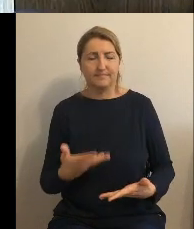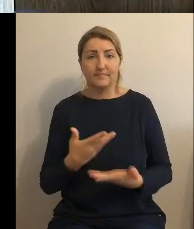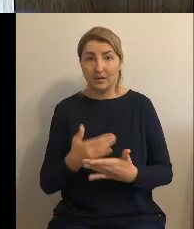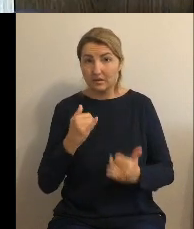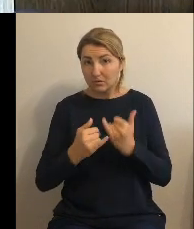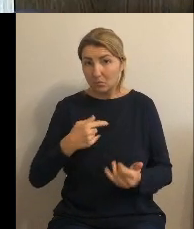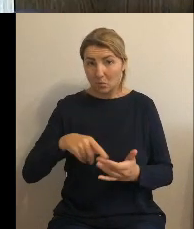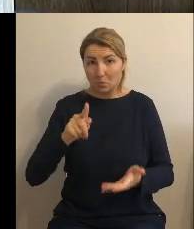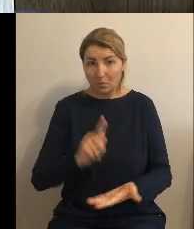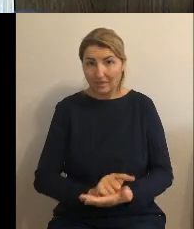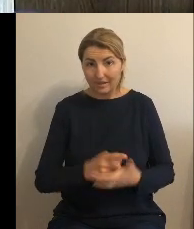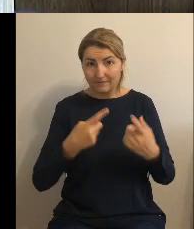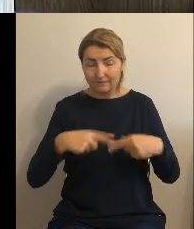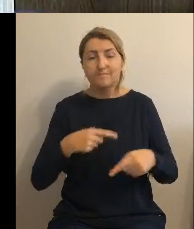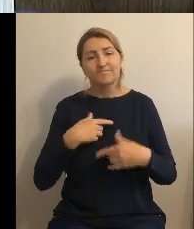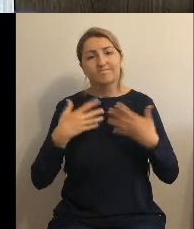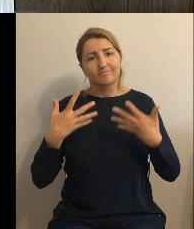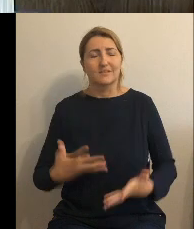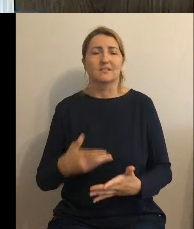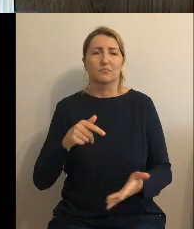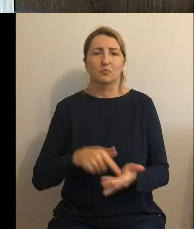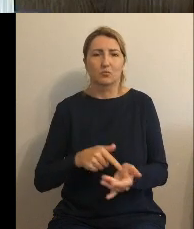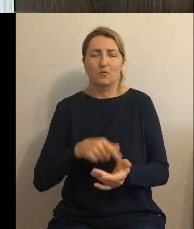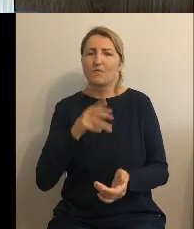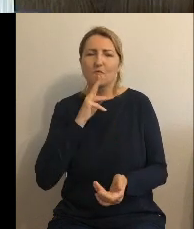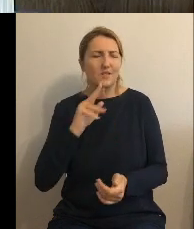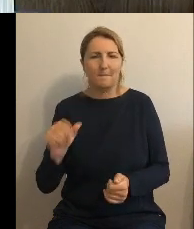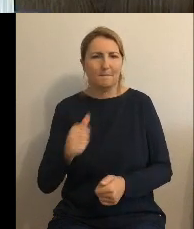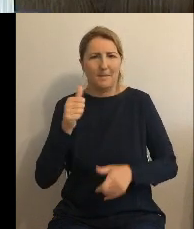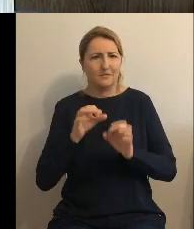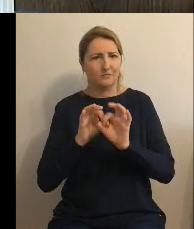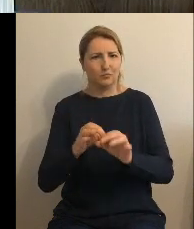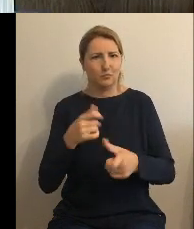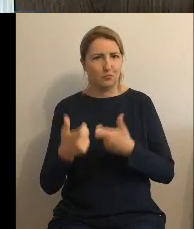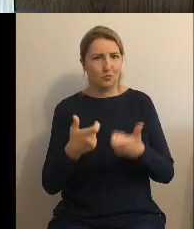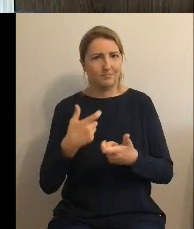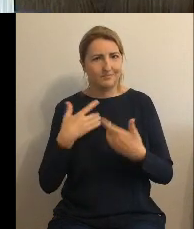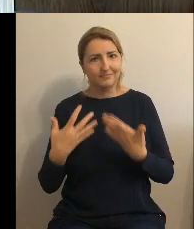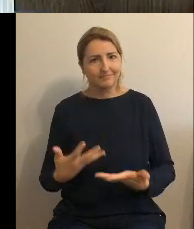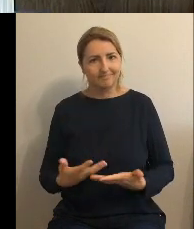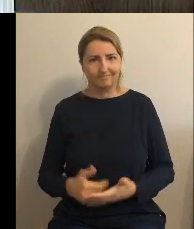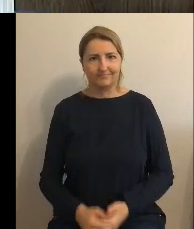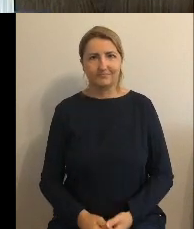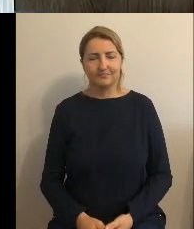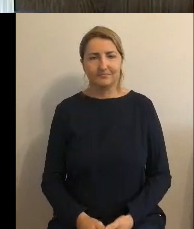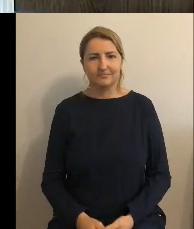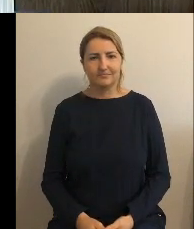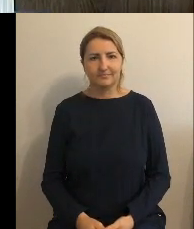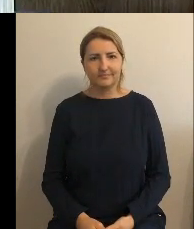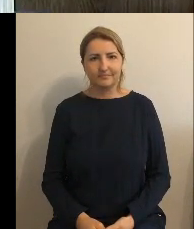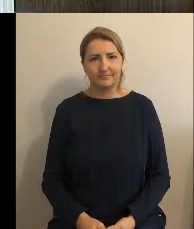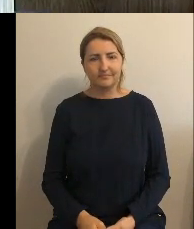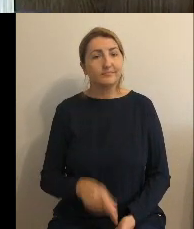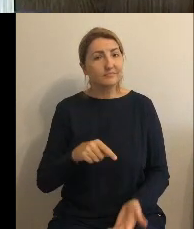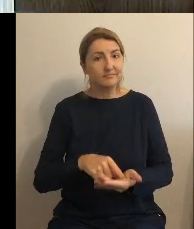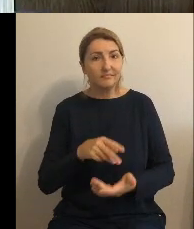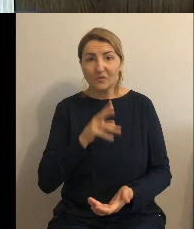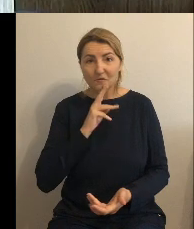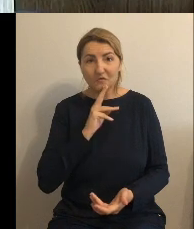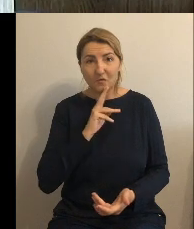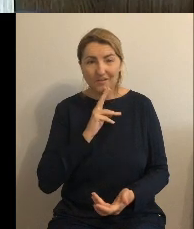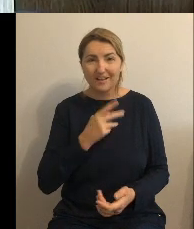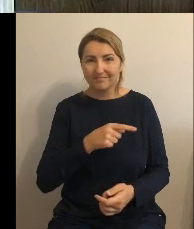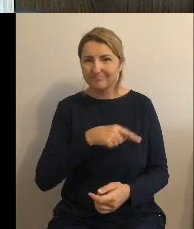tą wodą się zająć w pierwszej kolejności. Bo woda, którą pijemy, musi być